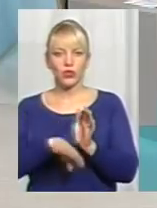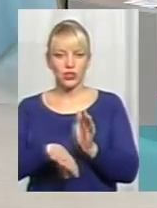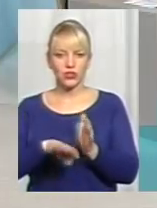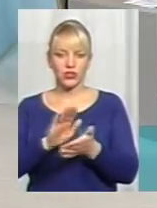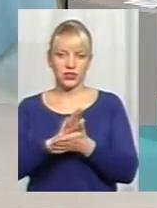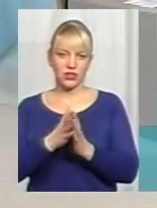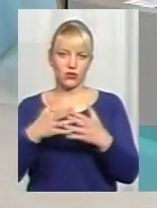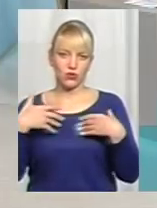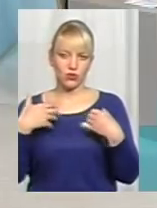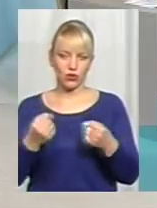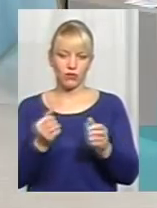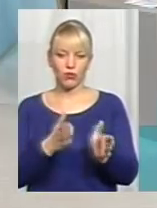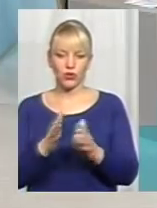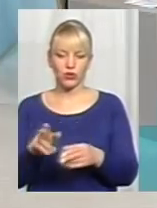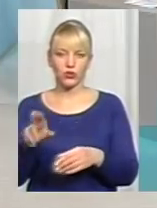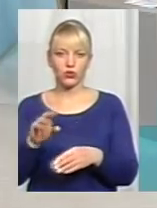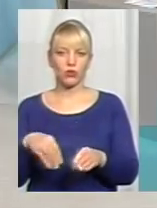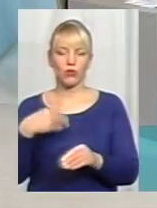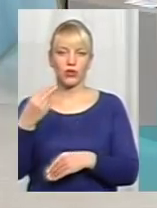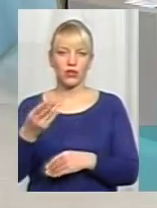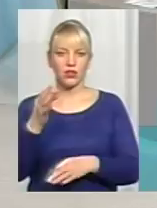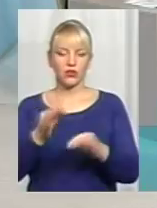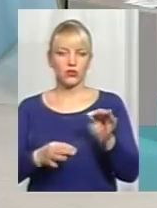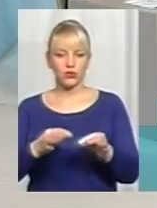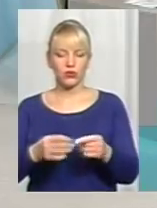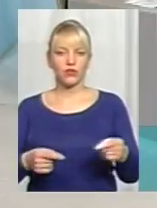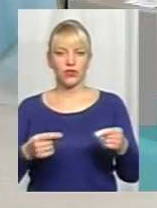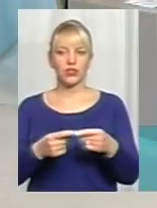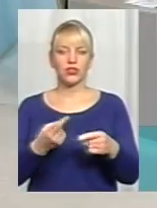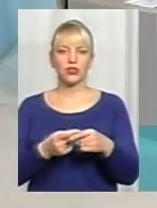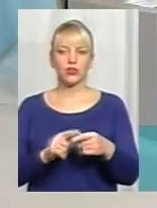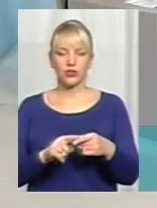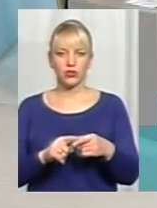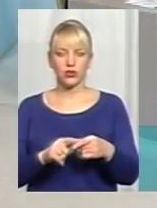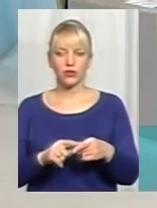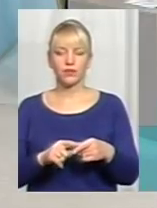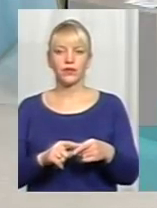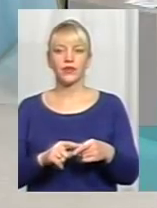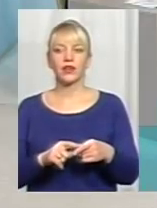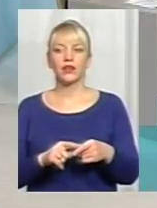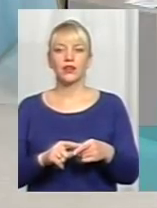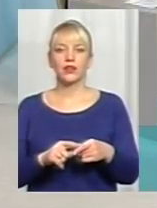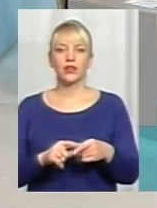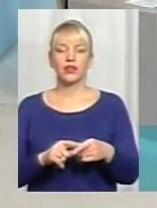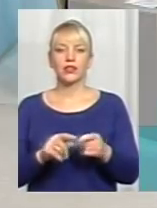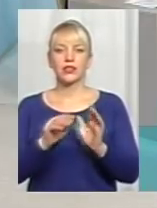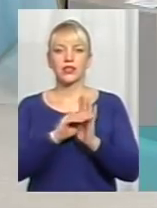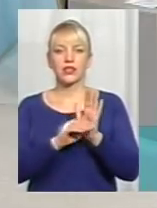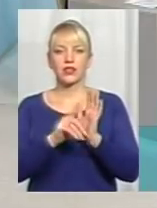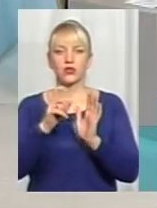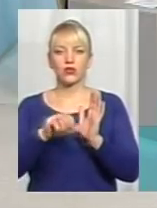Порядок щодо подання до суду, визначення цього, визначений виключно, та, як я сказав вище, статтею